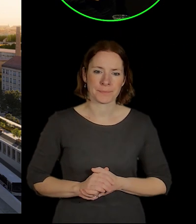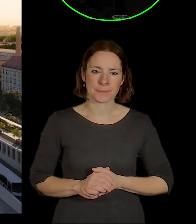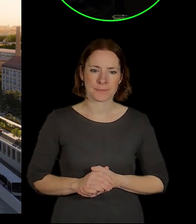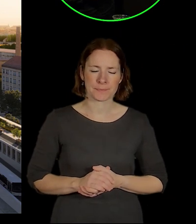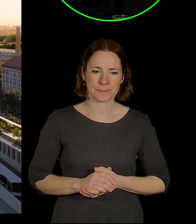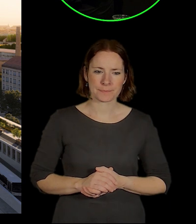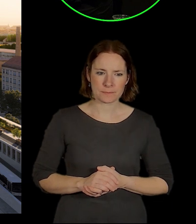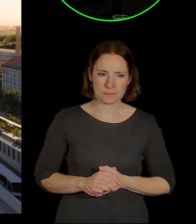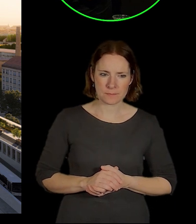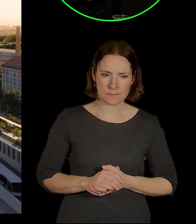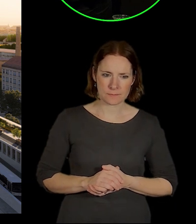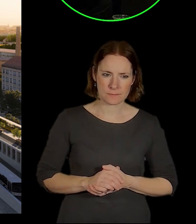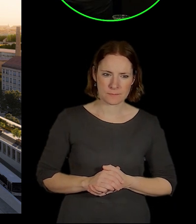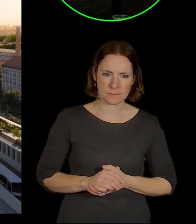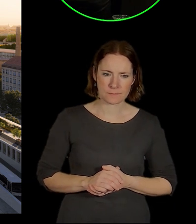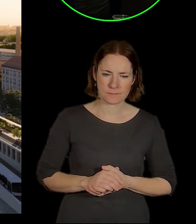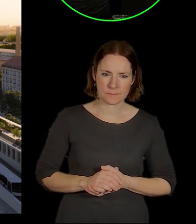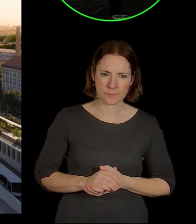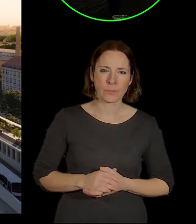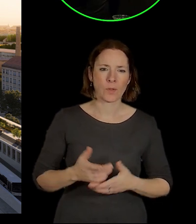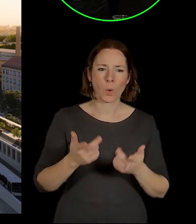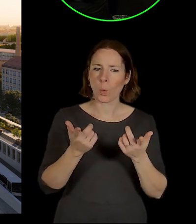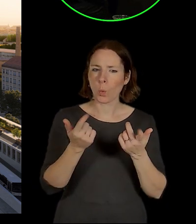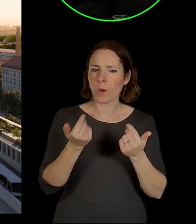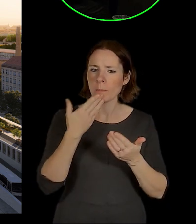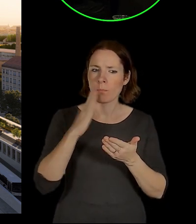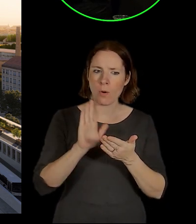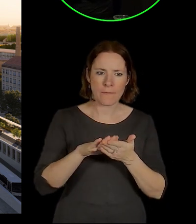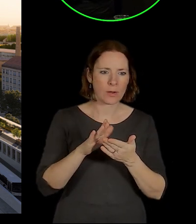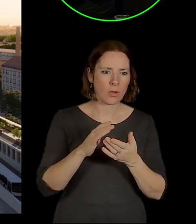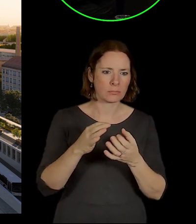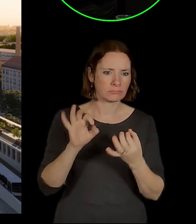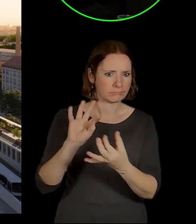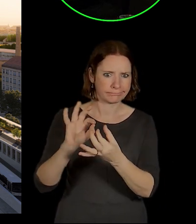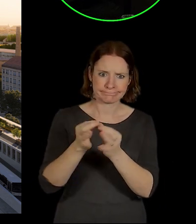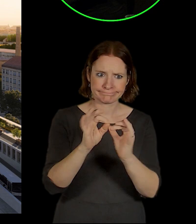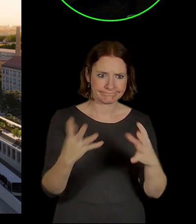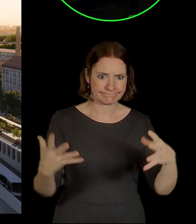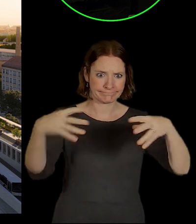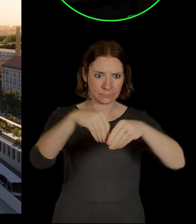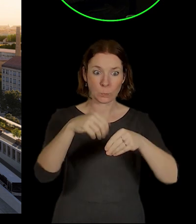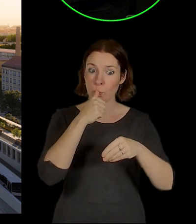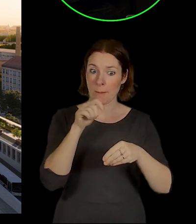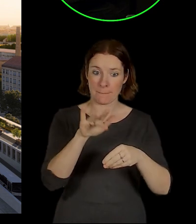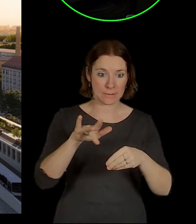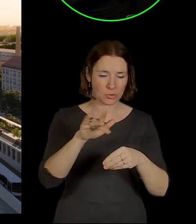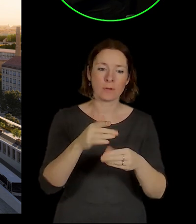Jak se vůbec stalo, že se nám podařilo ty věci sjednotit? Nejdřív jsme teda